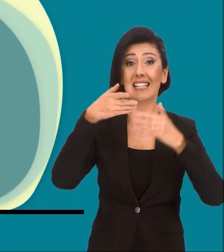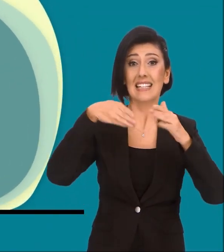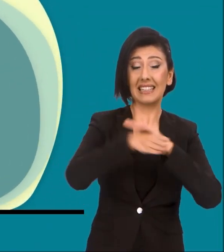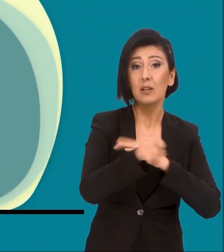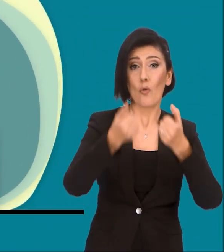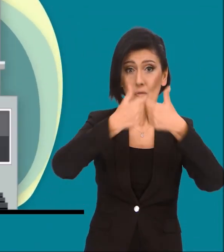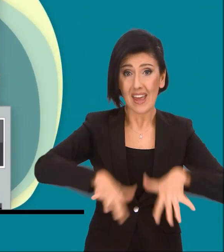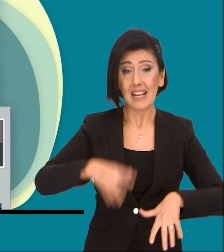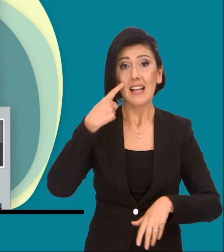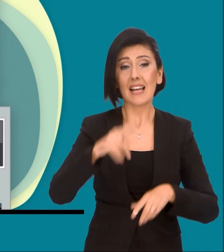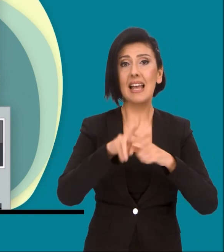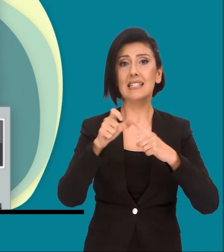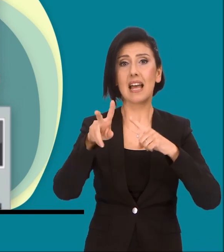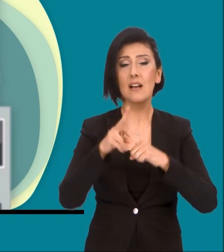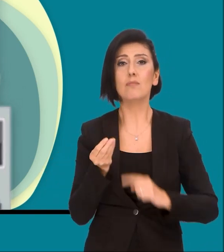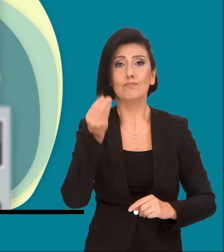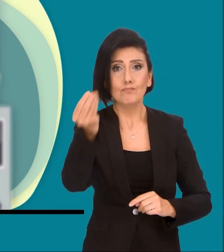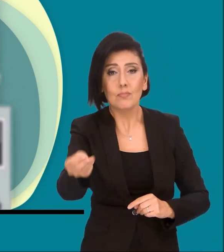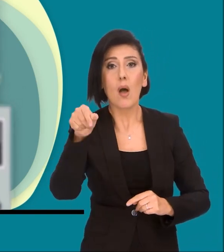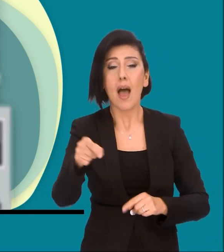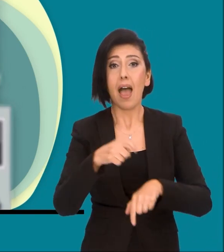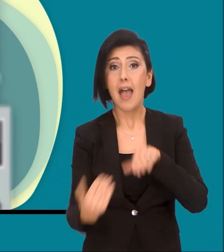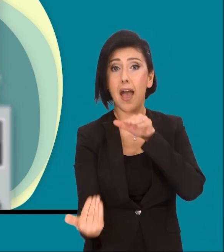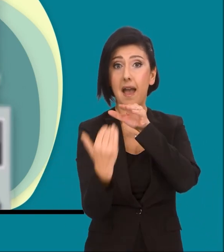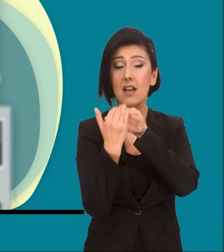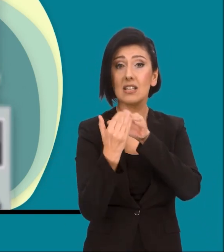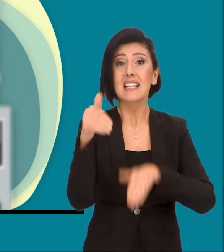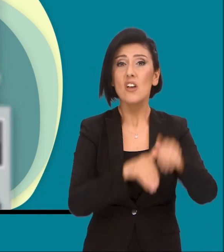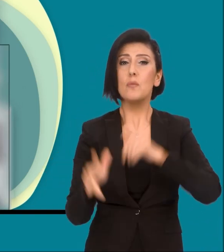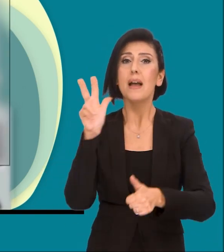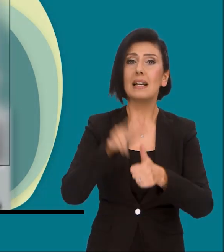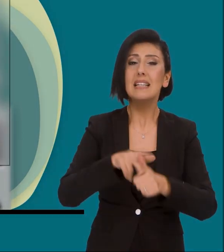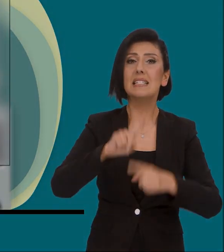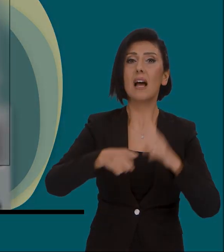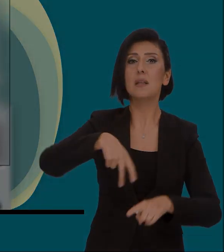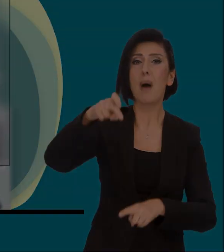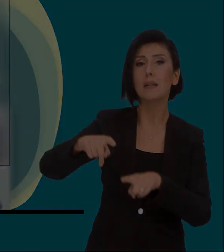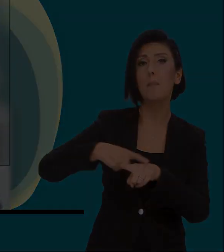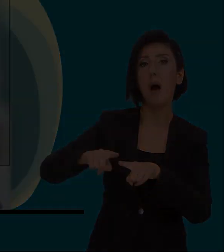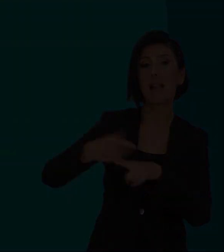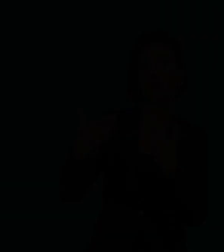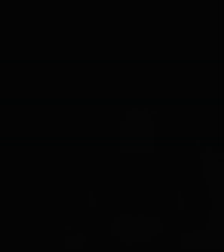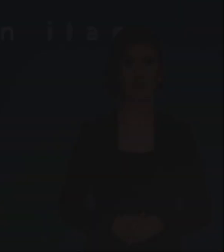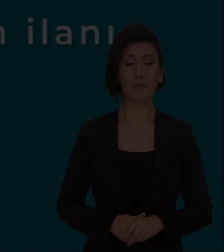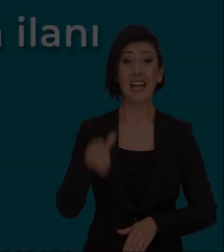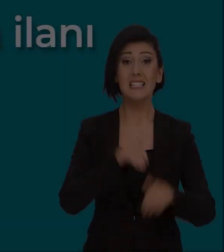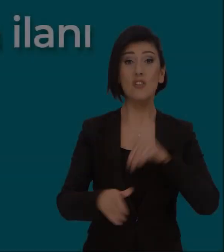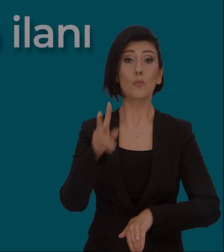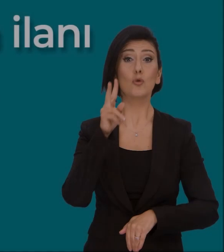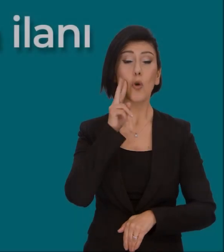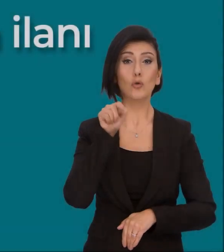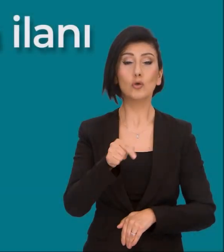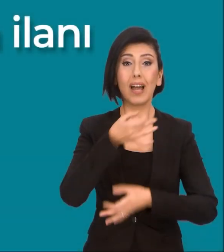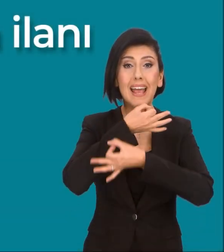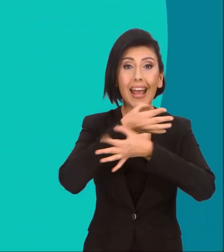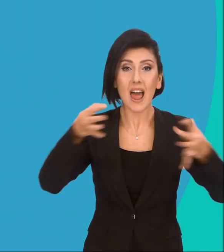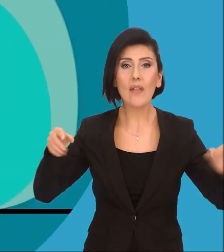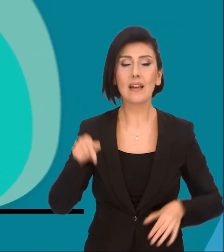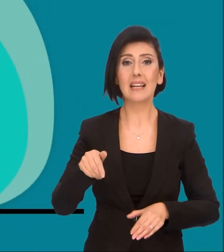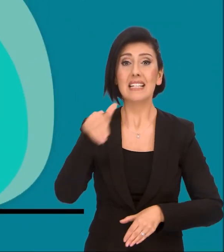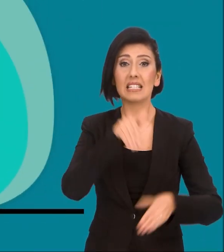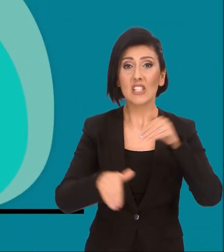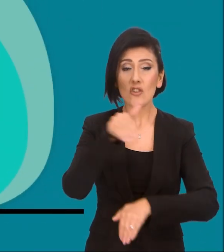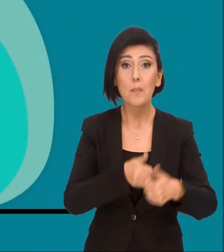girilen bu veriler, YSK'ya ulaşır ve eş zamanlı olarak seçime katılan siyasi partilerle paylaşılır. Seçim sonuçlarının ilanı